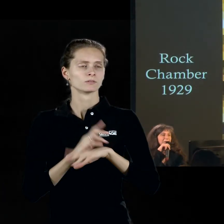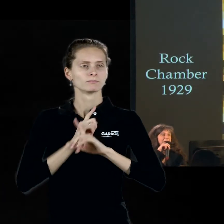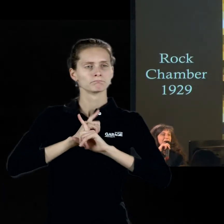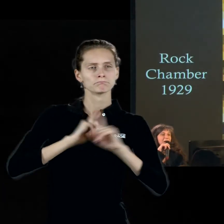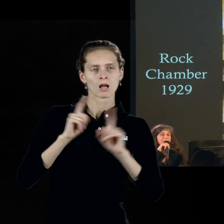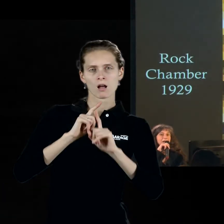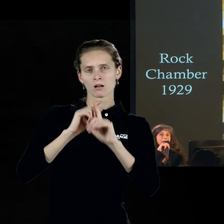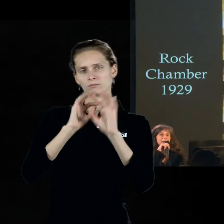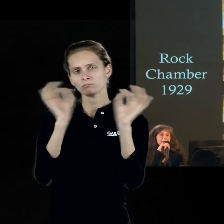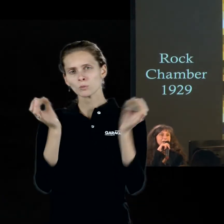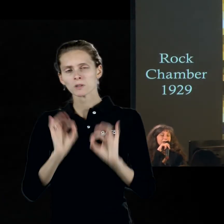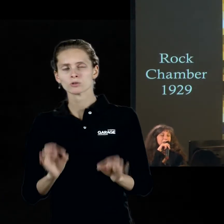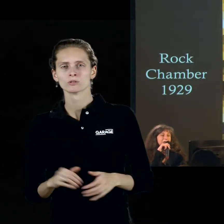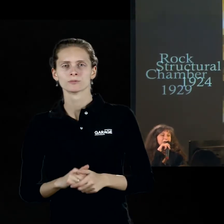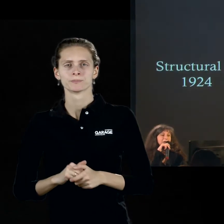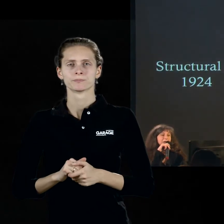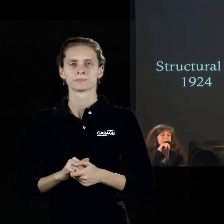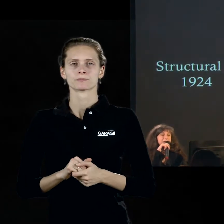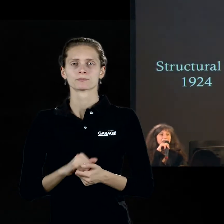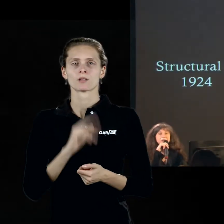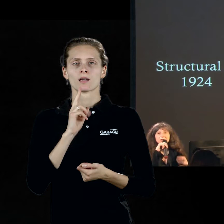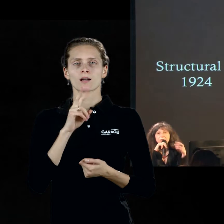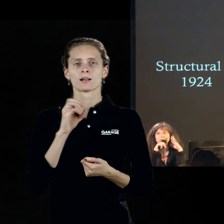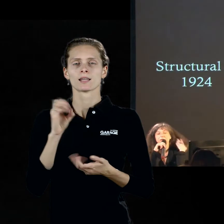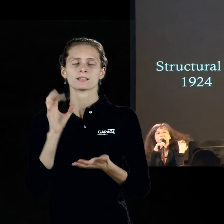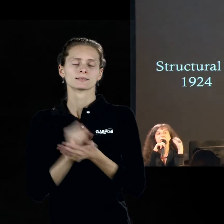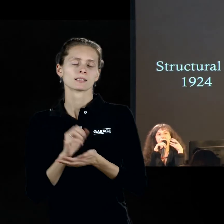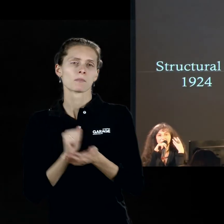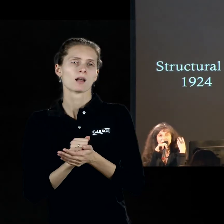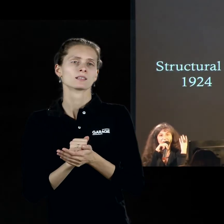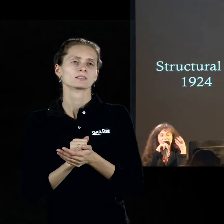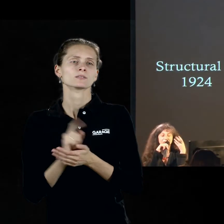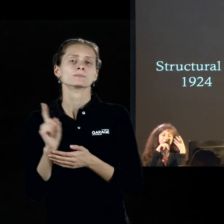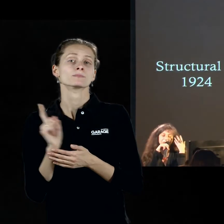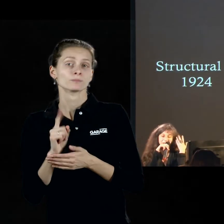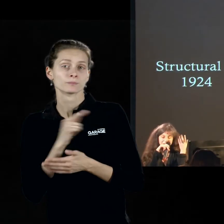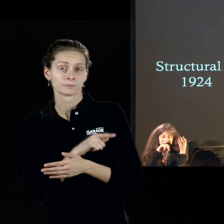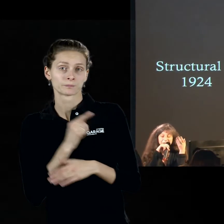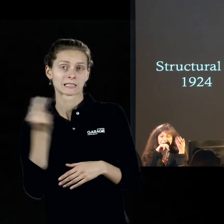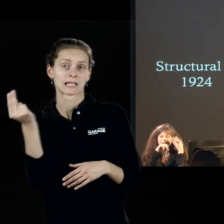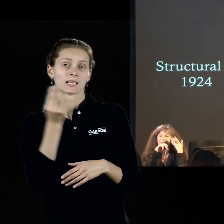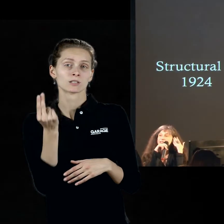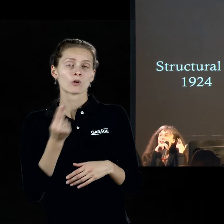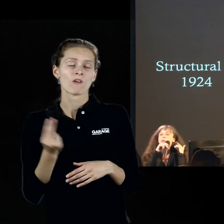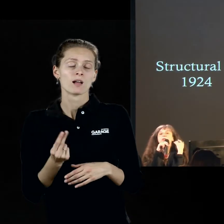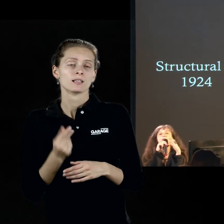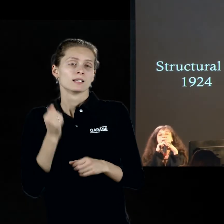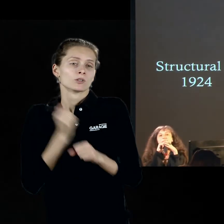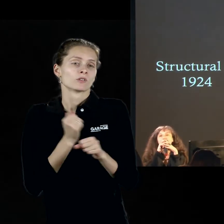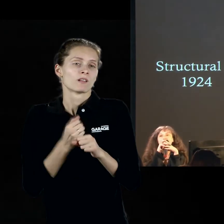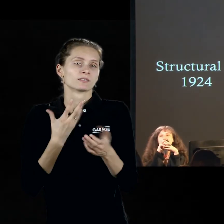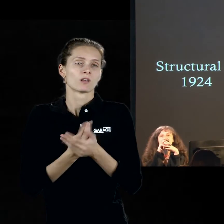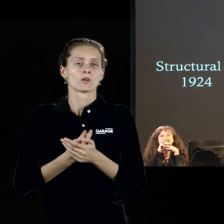изображение. А Клея занимался, рисовал, создавал свои